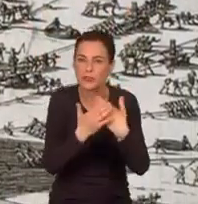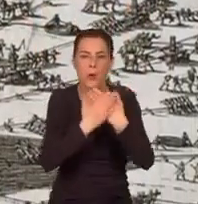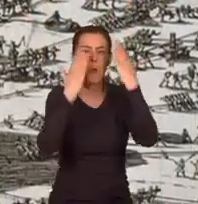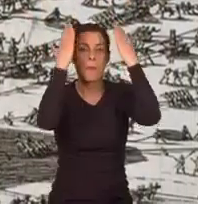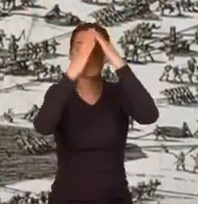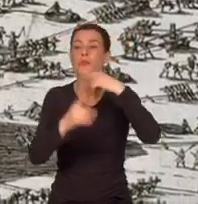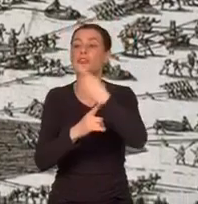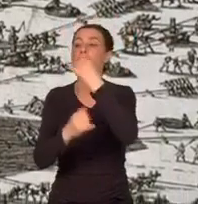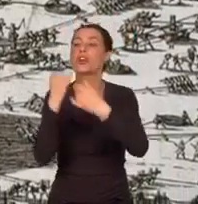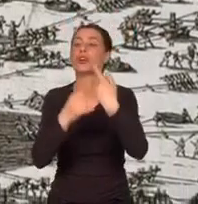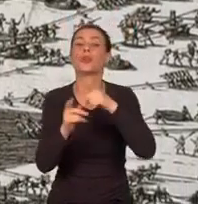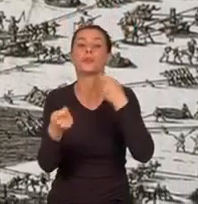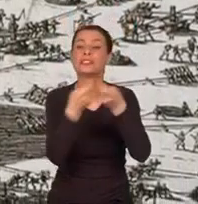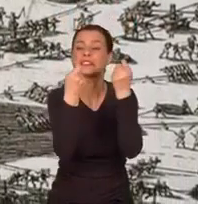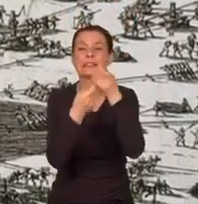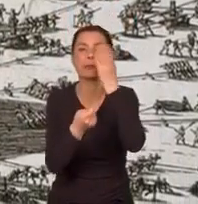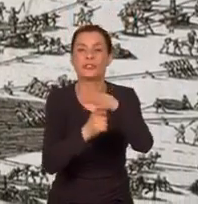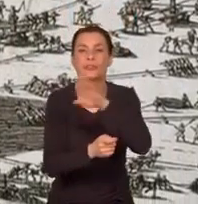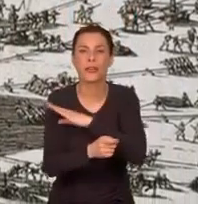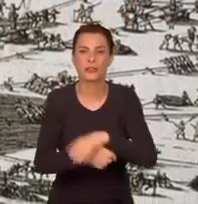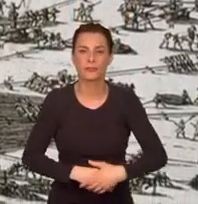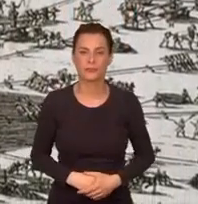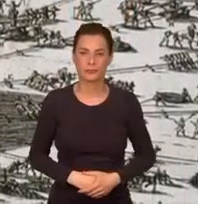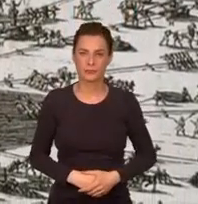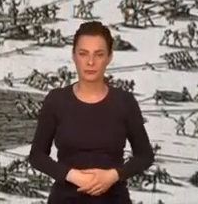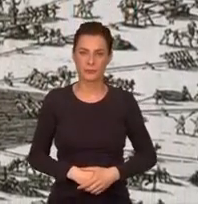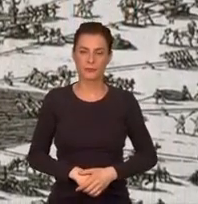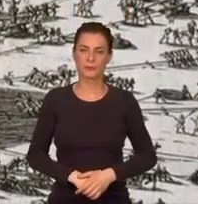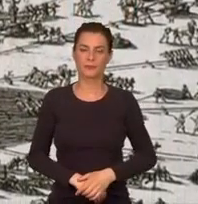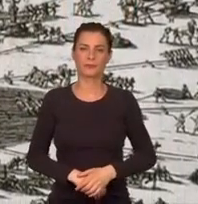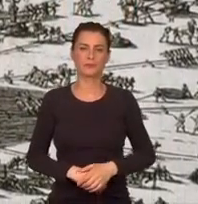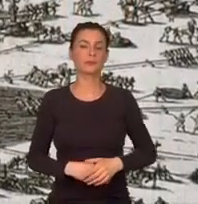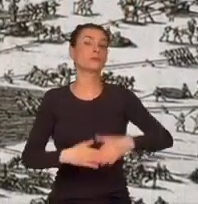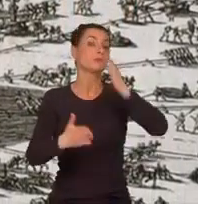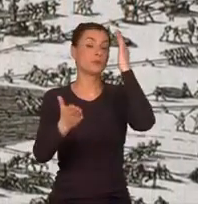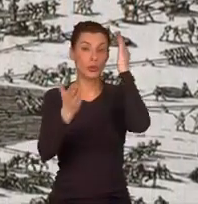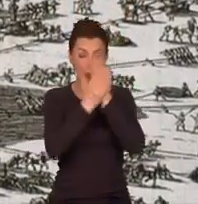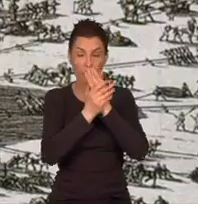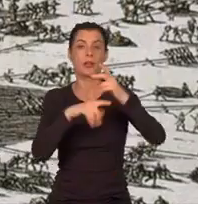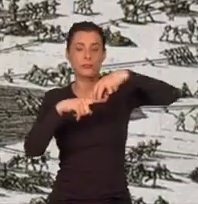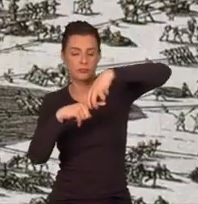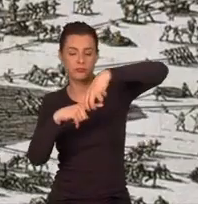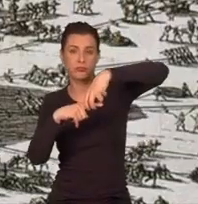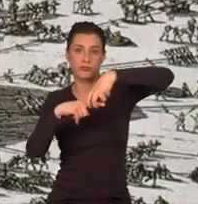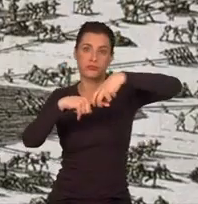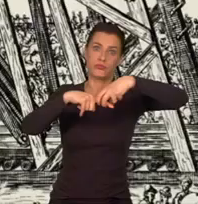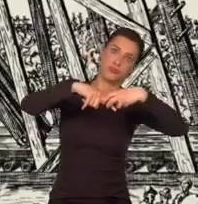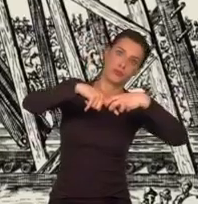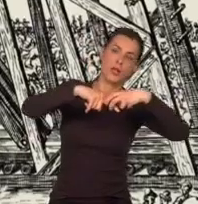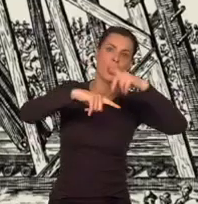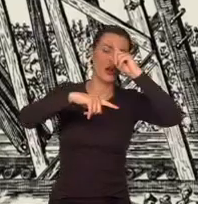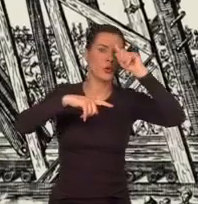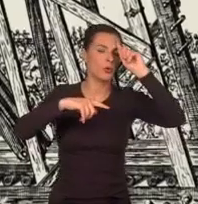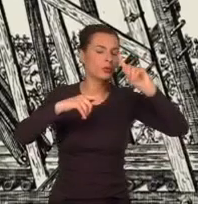papież groził śmiercią każdemu, kto przeszkodzi w operacji. Gdy nadszedł moment podniesienia obelisku, ludzie